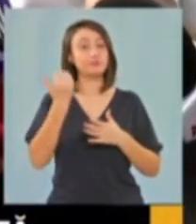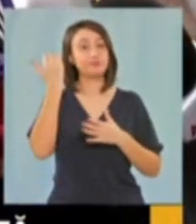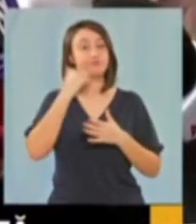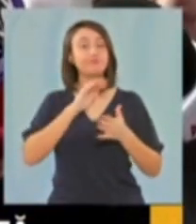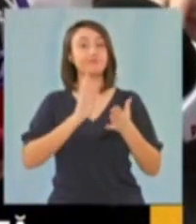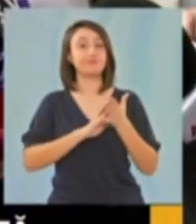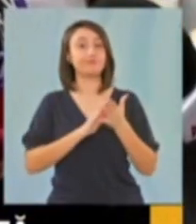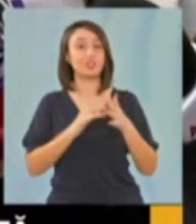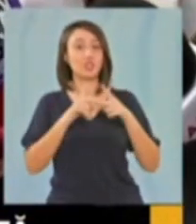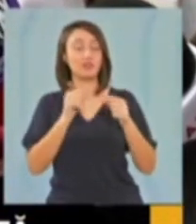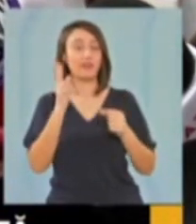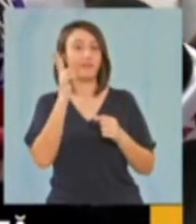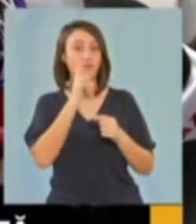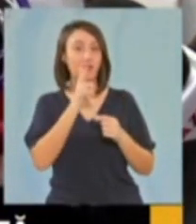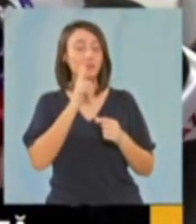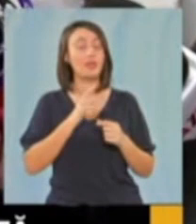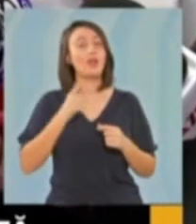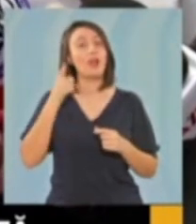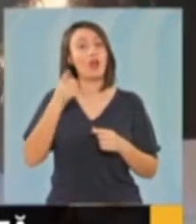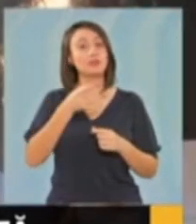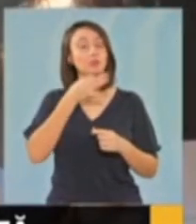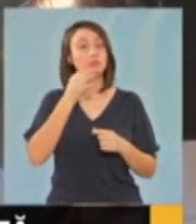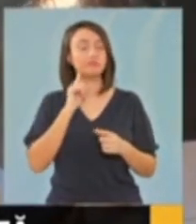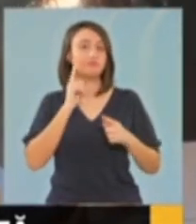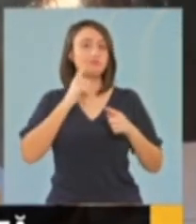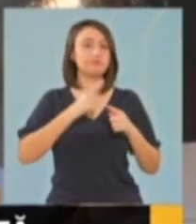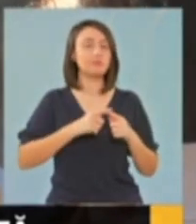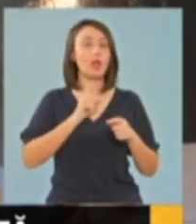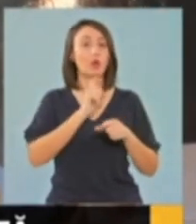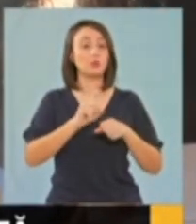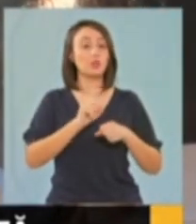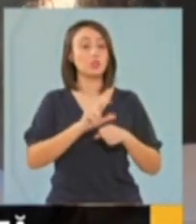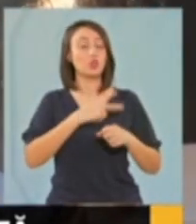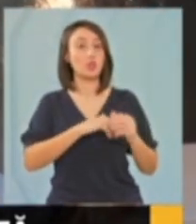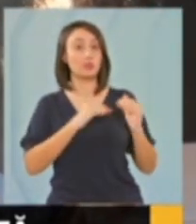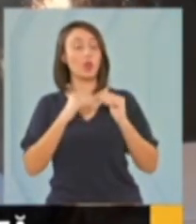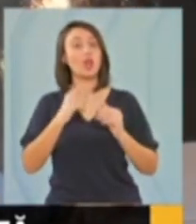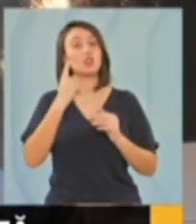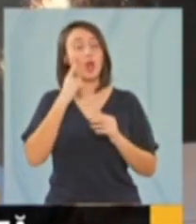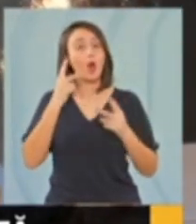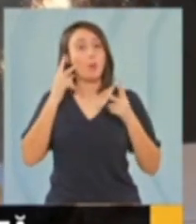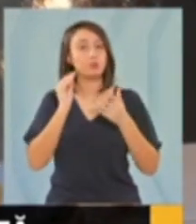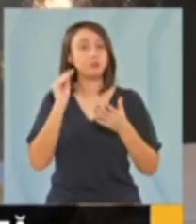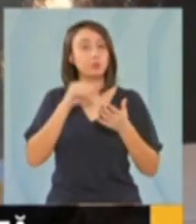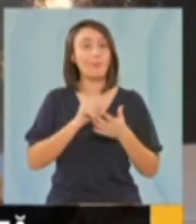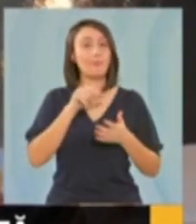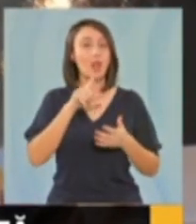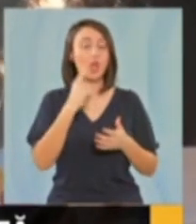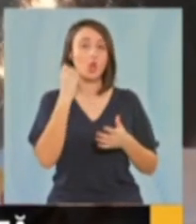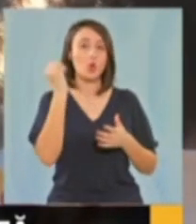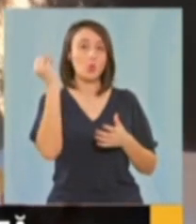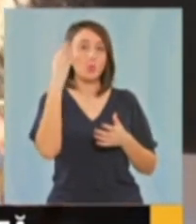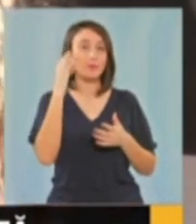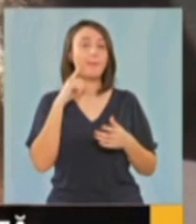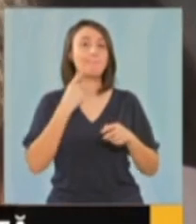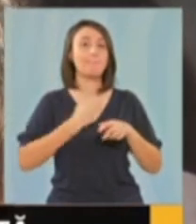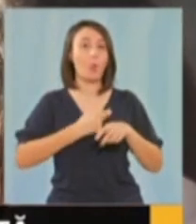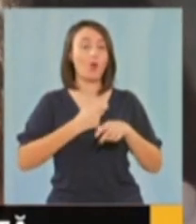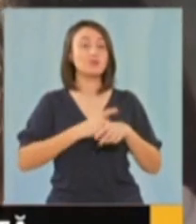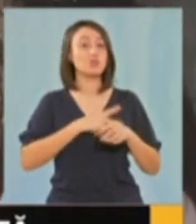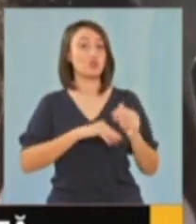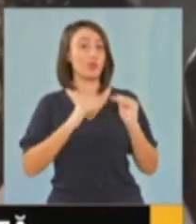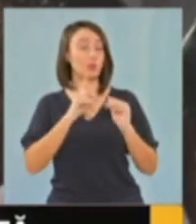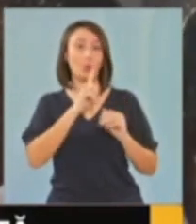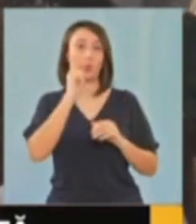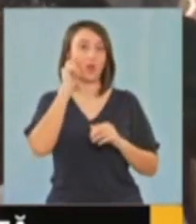implementării certificatului verde. Rares Bogdan a plusat și a acuzat pe PSD-ști că încearcă să pună PNL într-o lumină proastă și că socialdemocrații